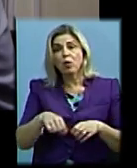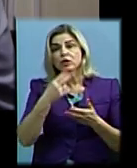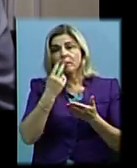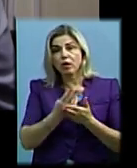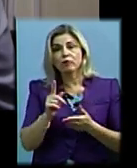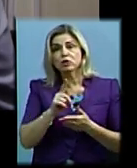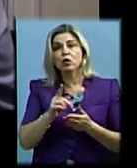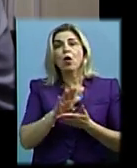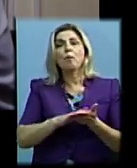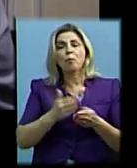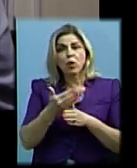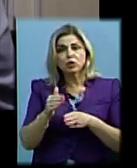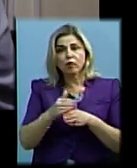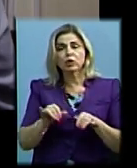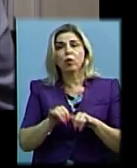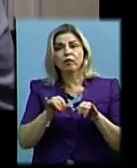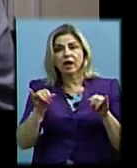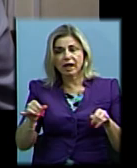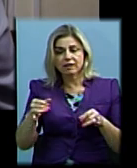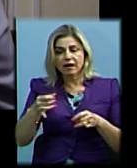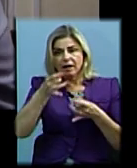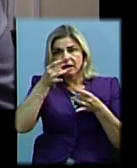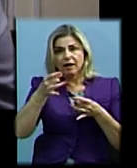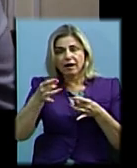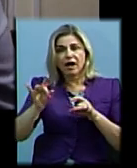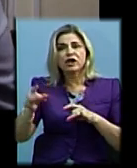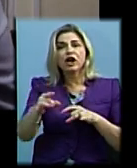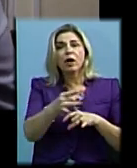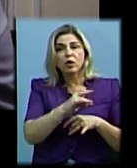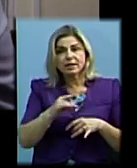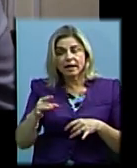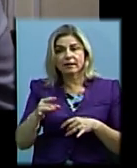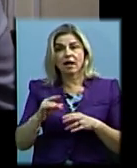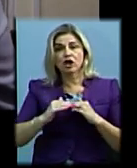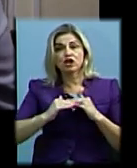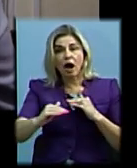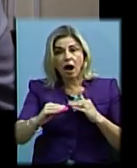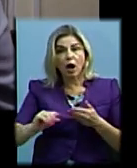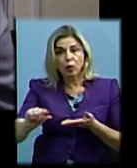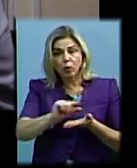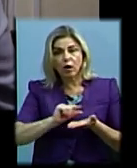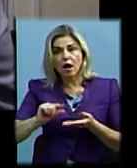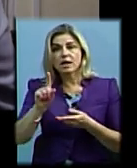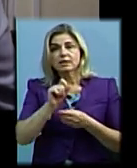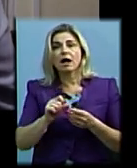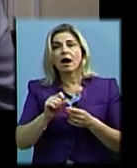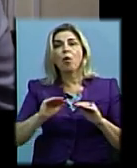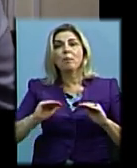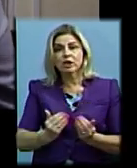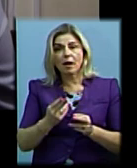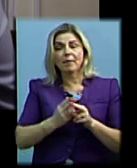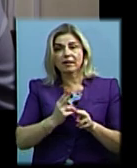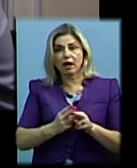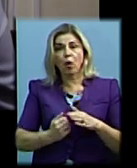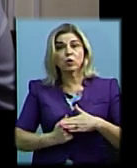поступове збільшення корозійного шару за рахунок зменшення металевої основи.